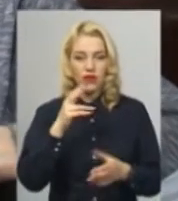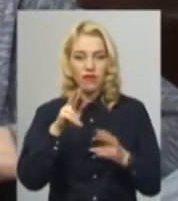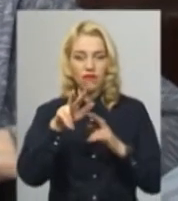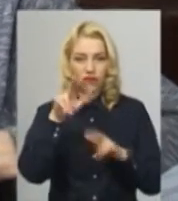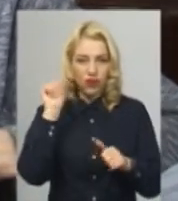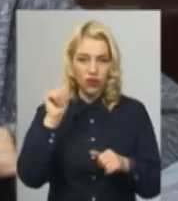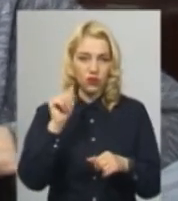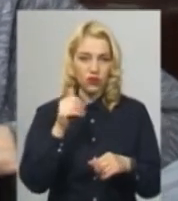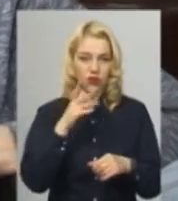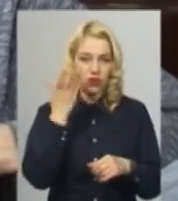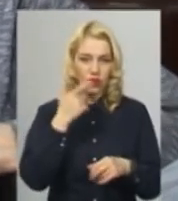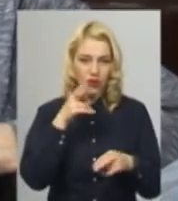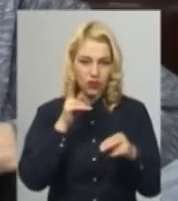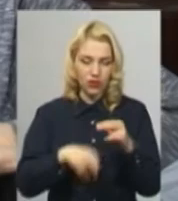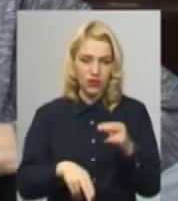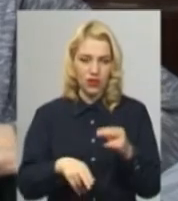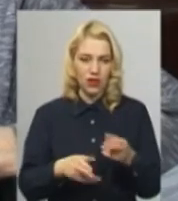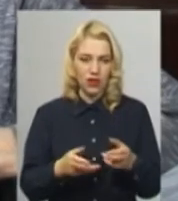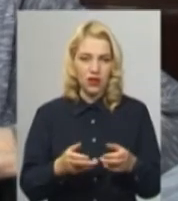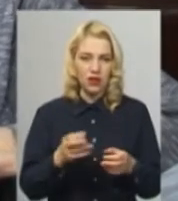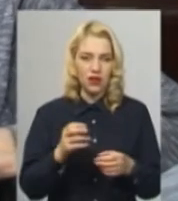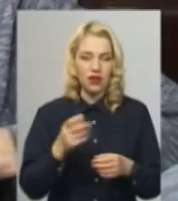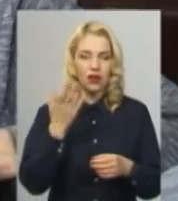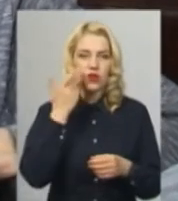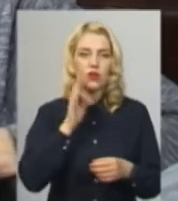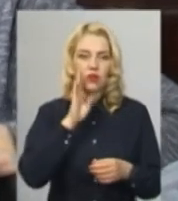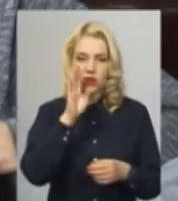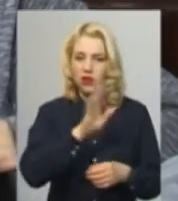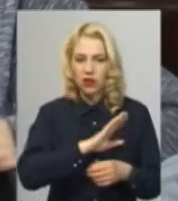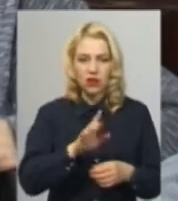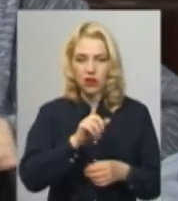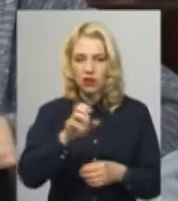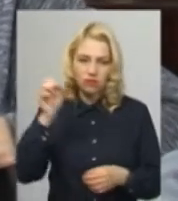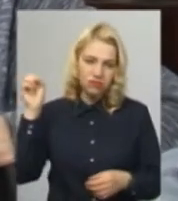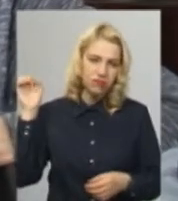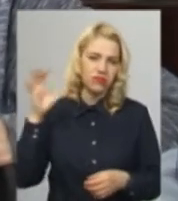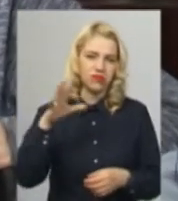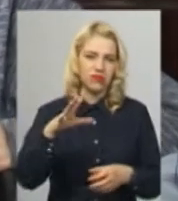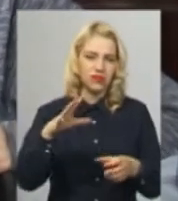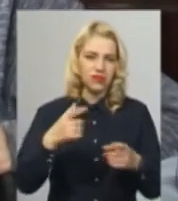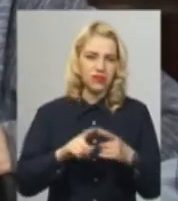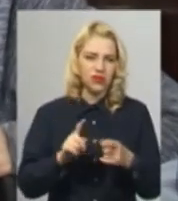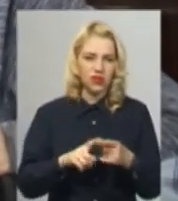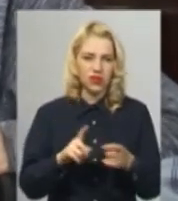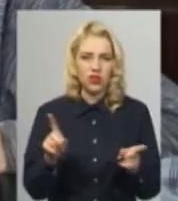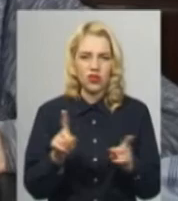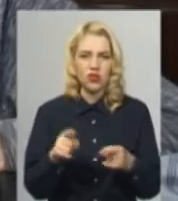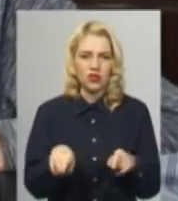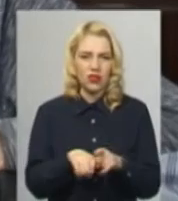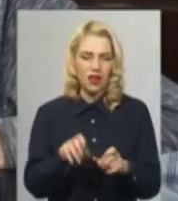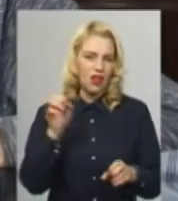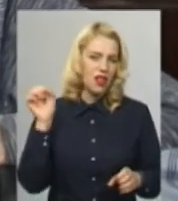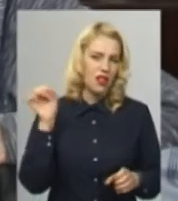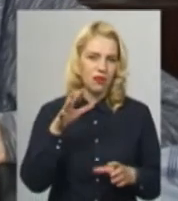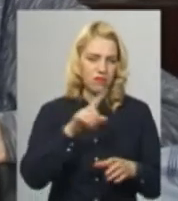люди виключають, як світ виключають на вулиці. А він – не, він цілу ночь горять. Що це за лампи